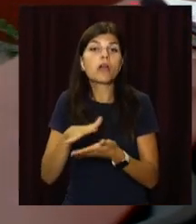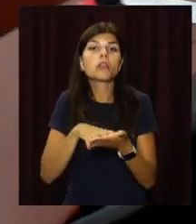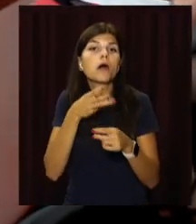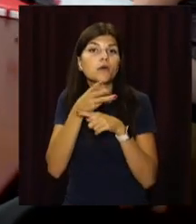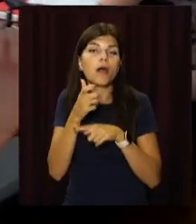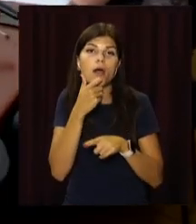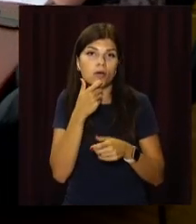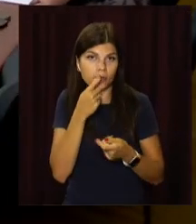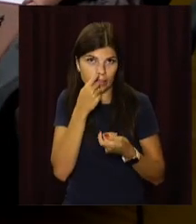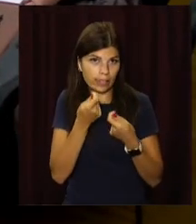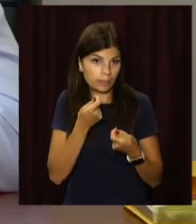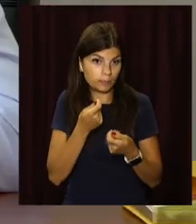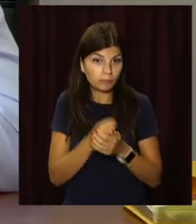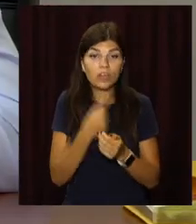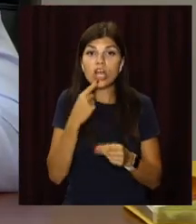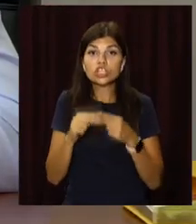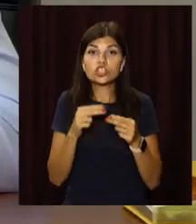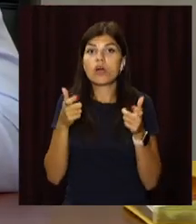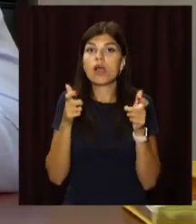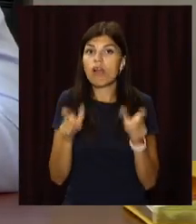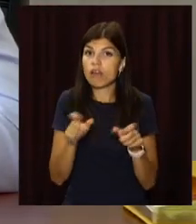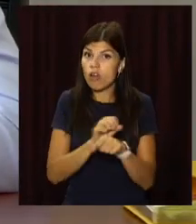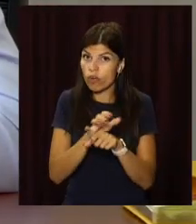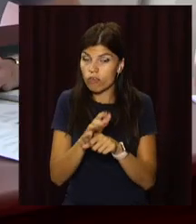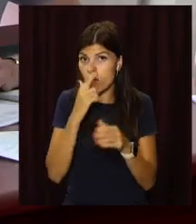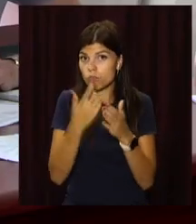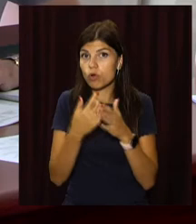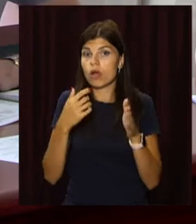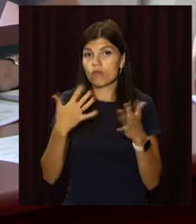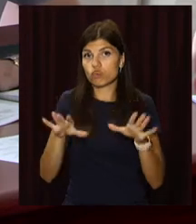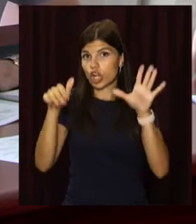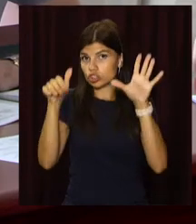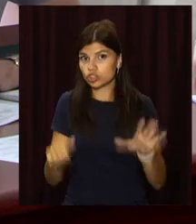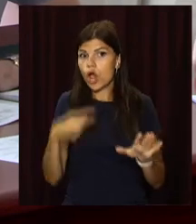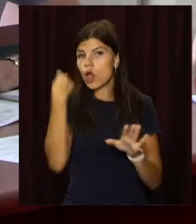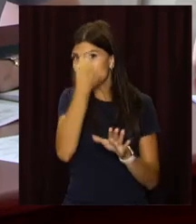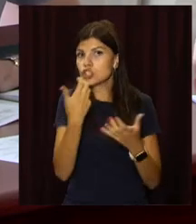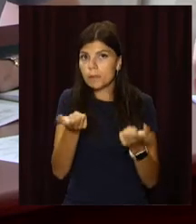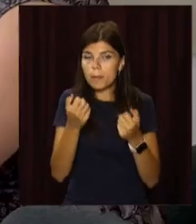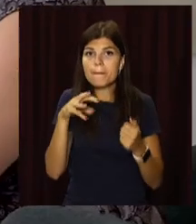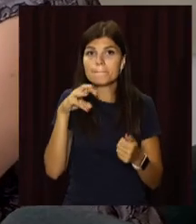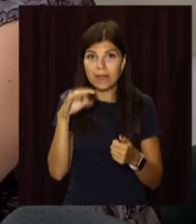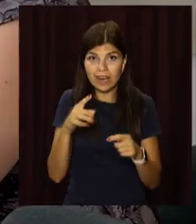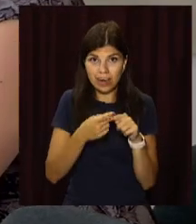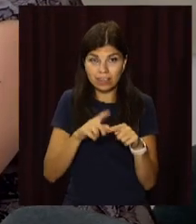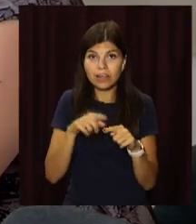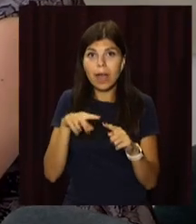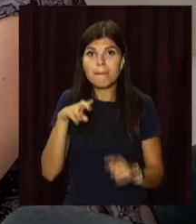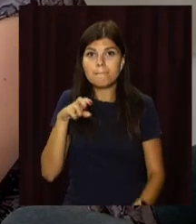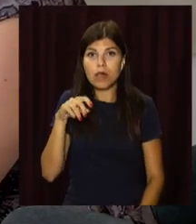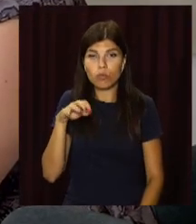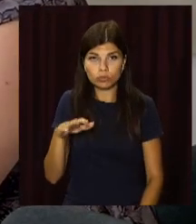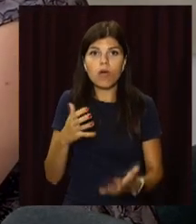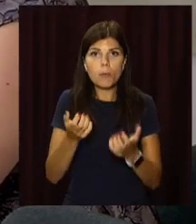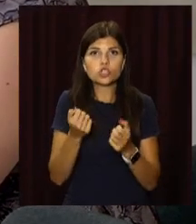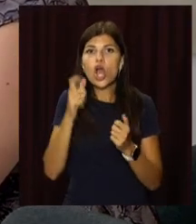коронавірусу вже майже півроку особистий прийом громадян міський голова Кам'янського Андрій Білоусов проводить в режимі відеоконференції. Мешканці